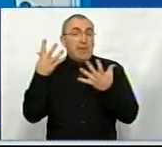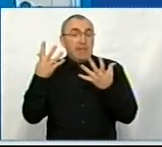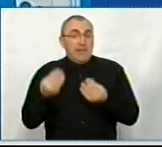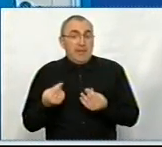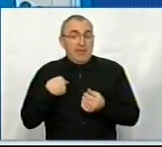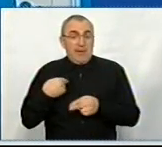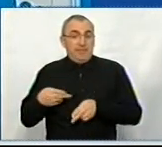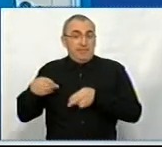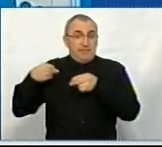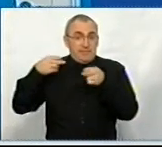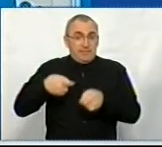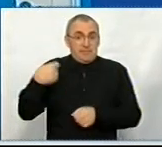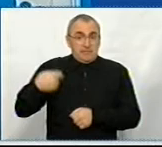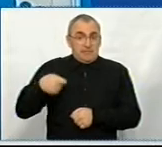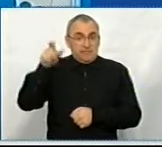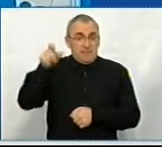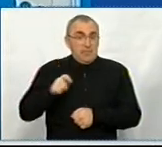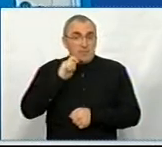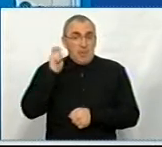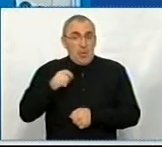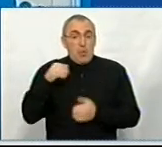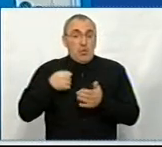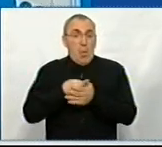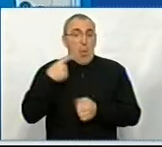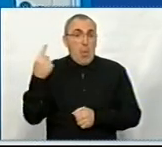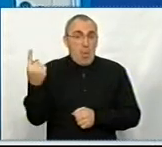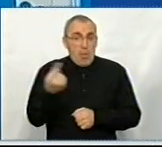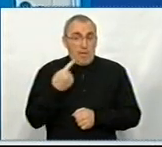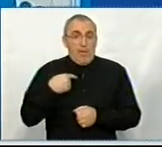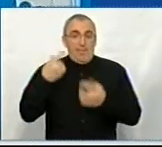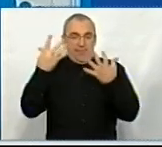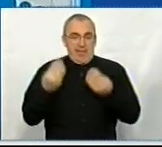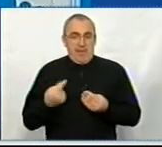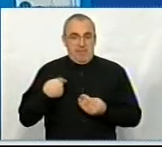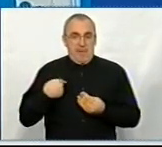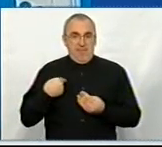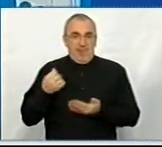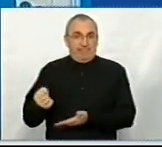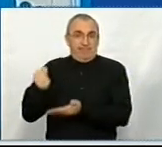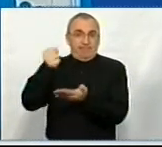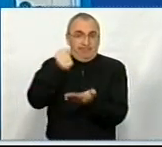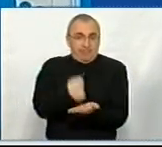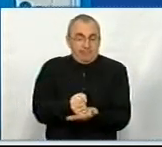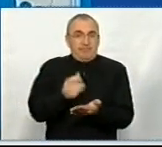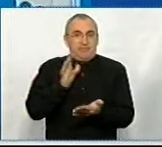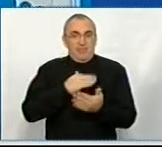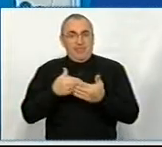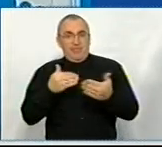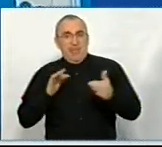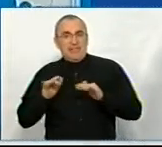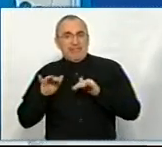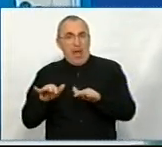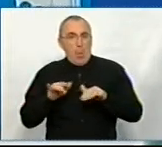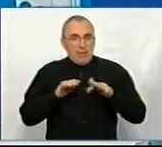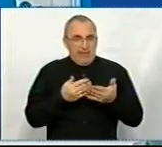приїздив президент України до області, і в день мого представлення, до представлення було ще декілька заходів.